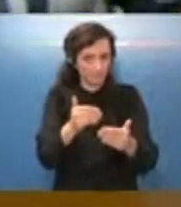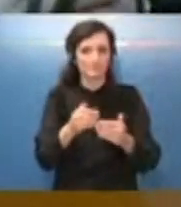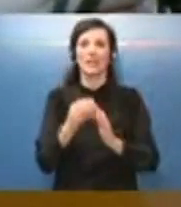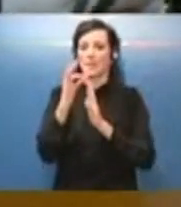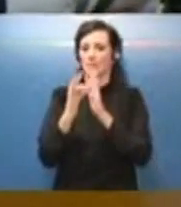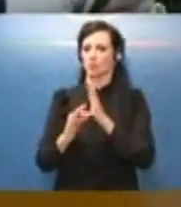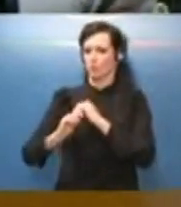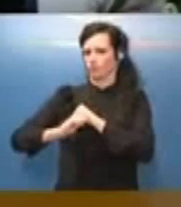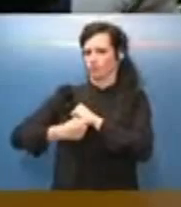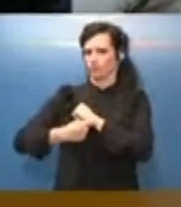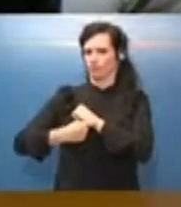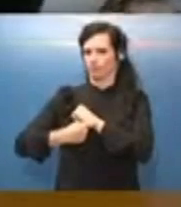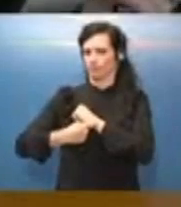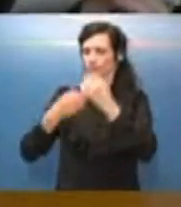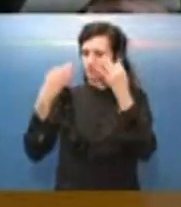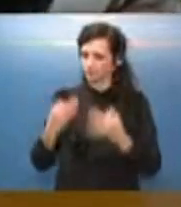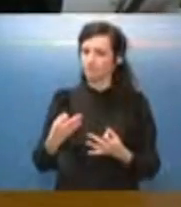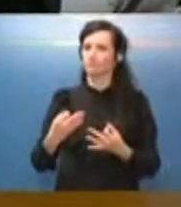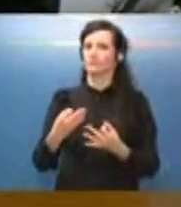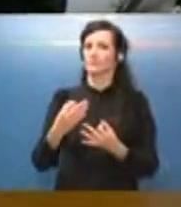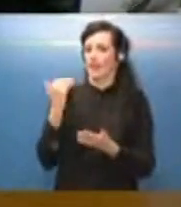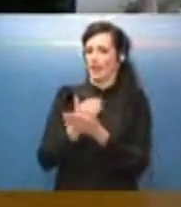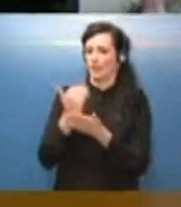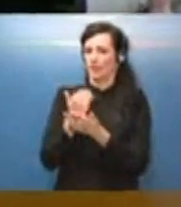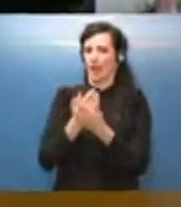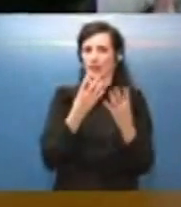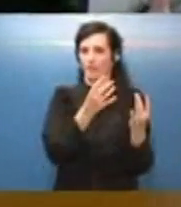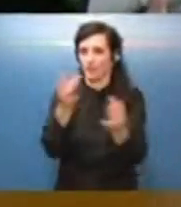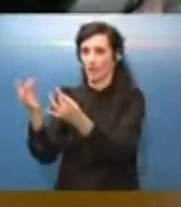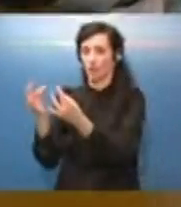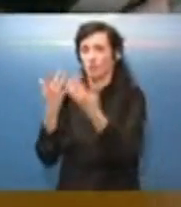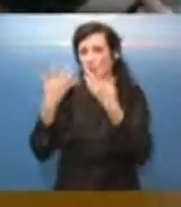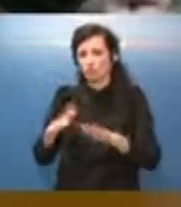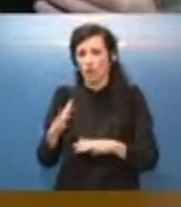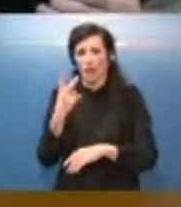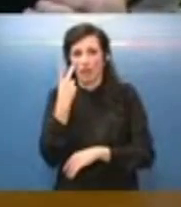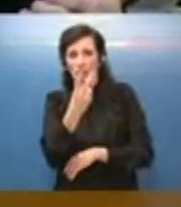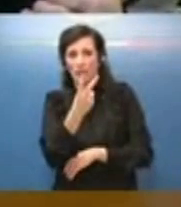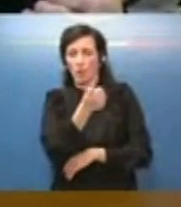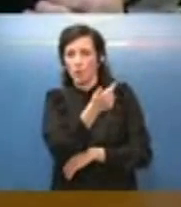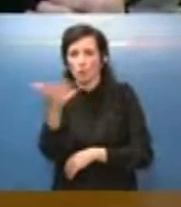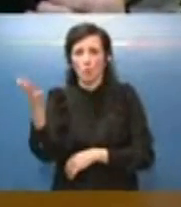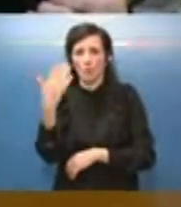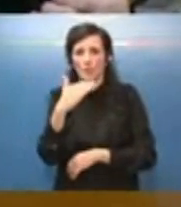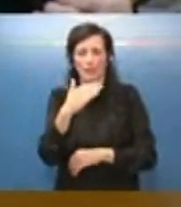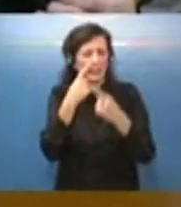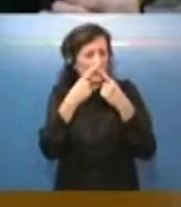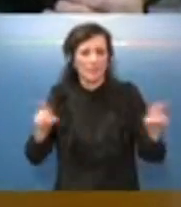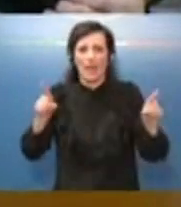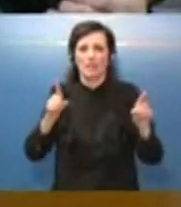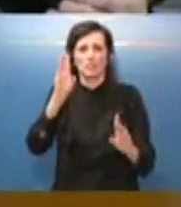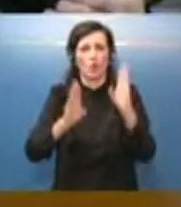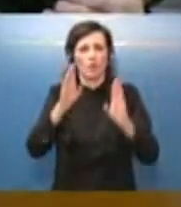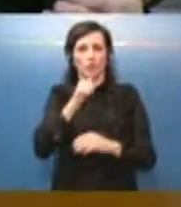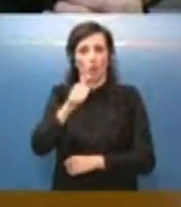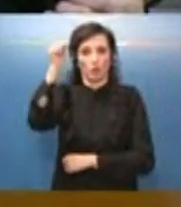misure necessarie a prevenire il virus pur avendo numeri estremamente diversi da quelli di un anno fa lei ha partito ha